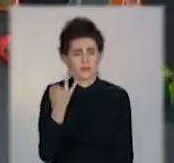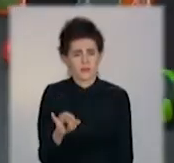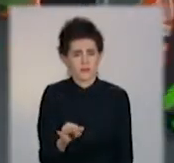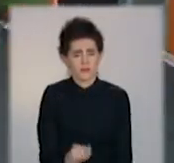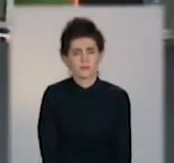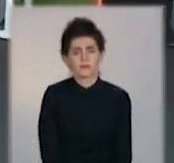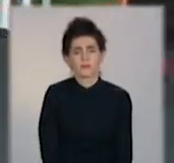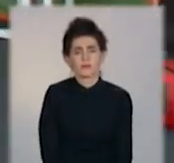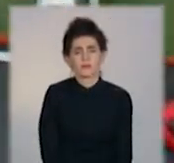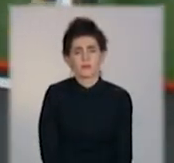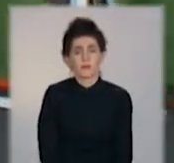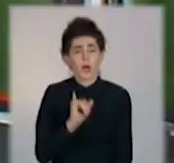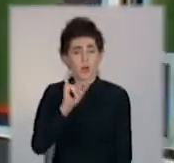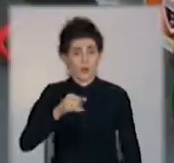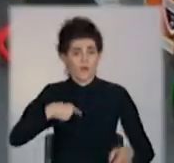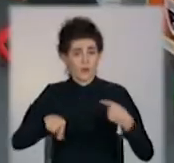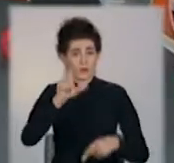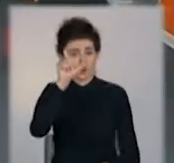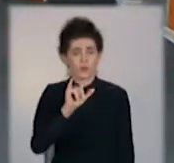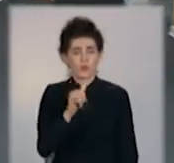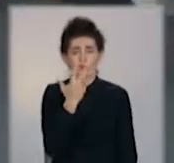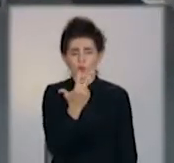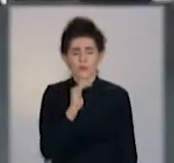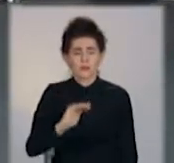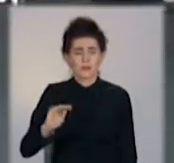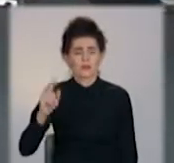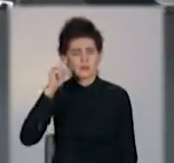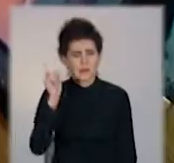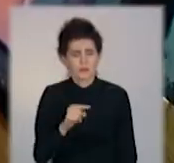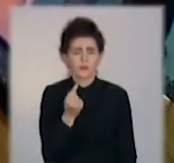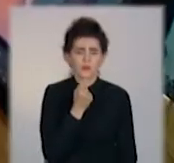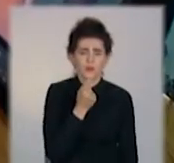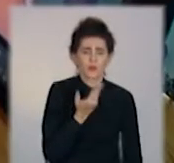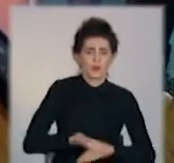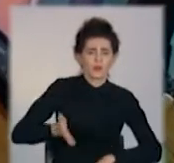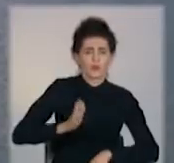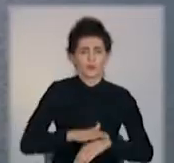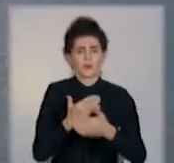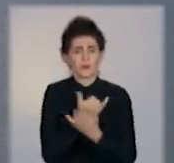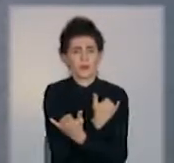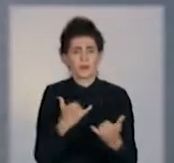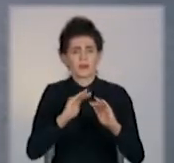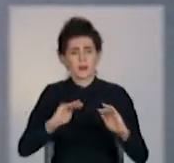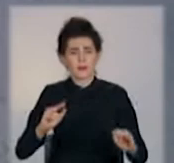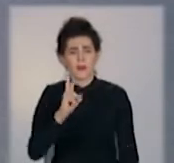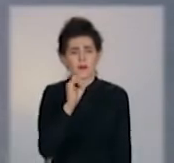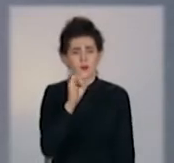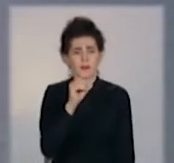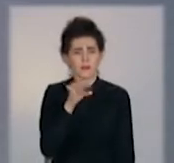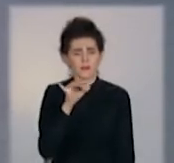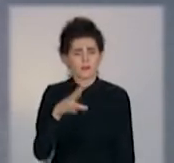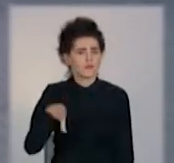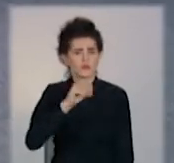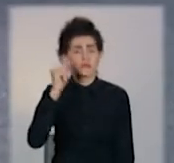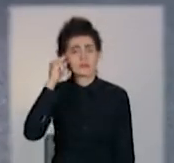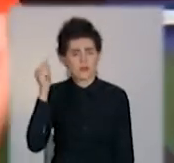У футболіста троє дітей, тож про труднощі, із якими стикаються батьки, організовуючи режим для малечі в умовах карантину, знає нещуток.